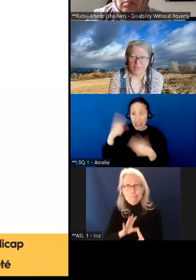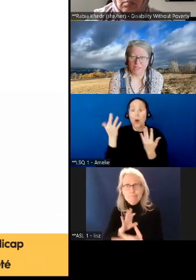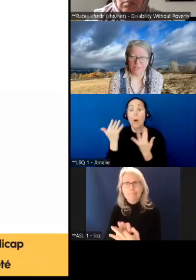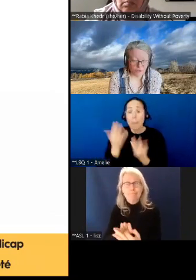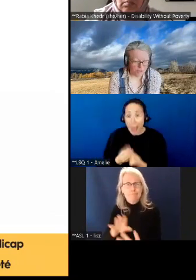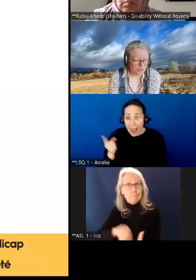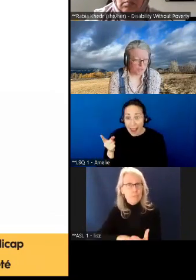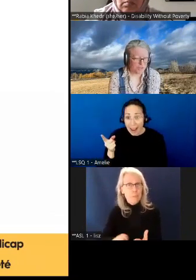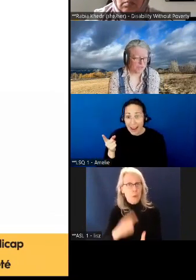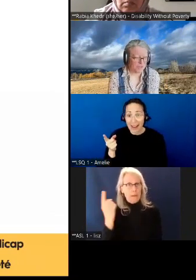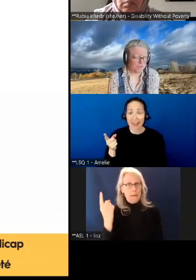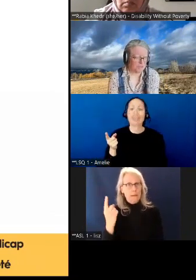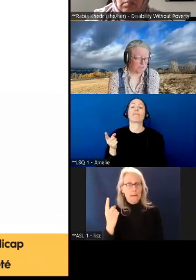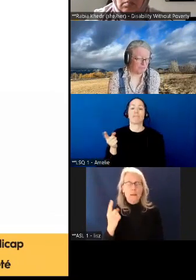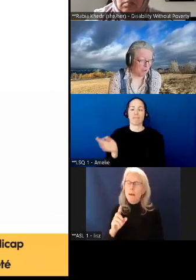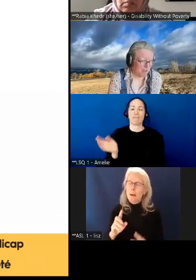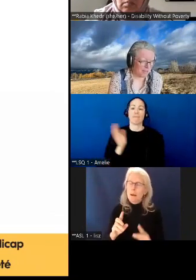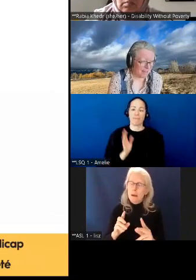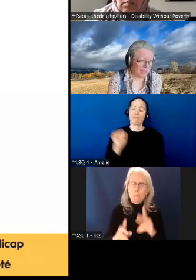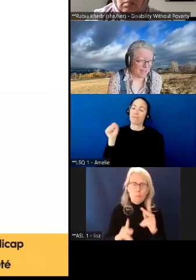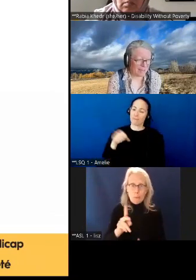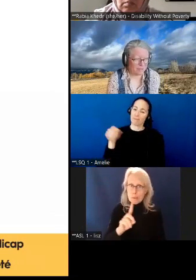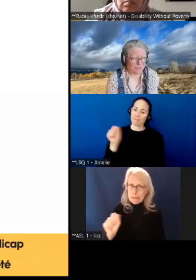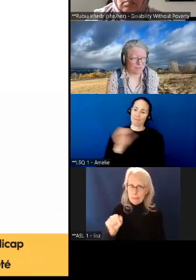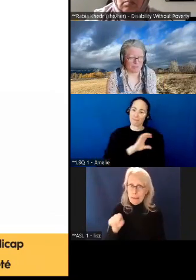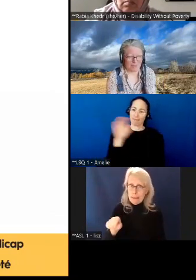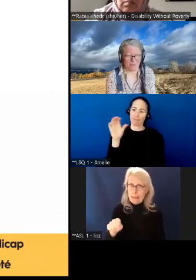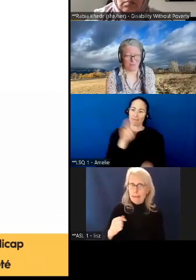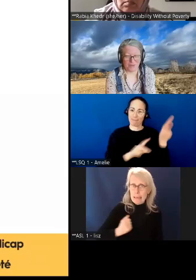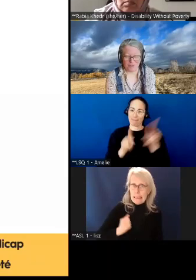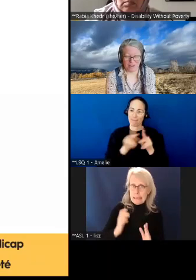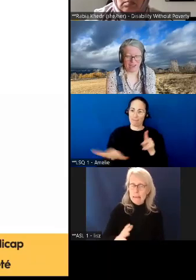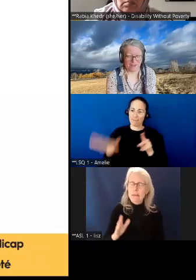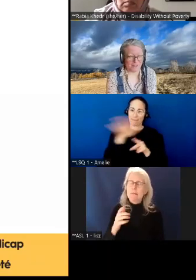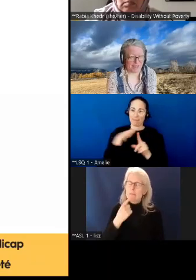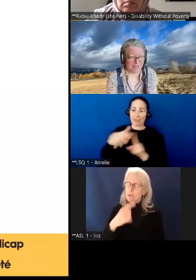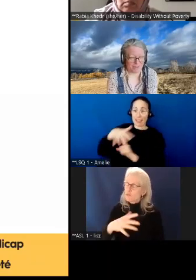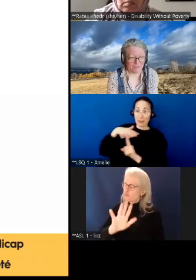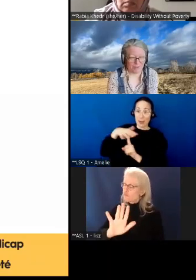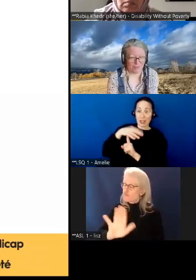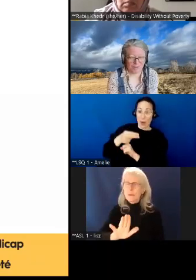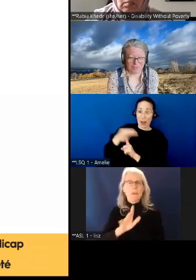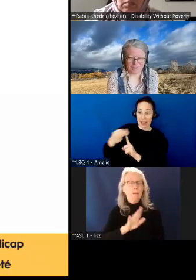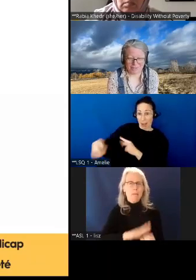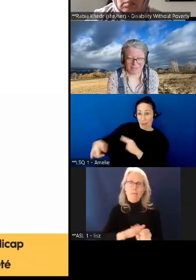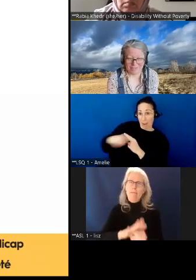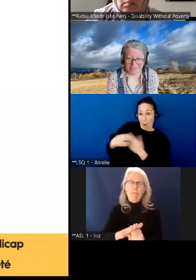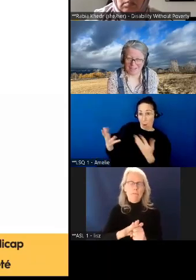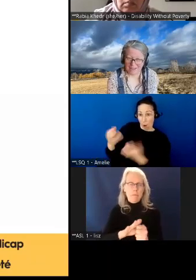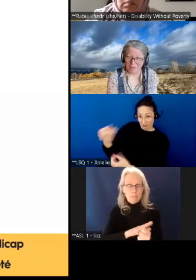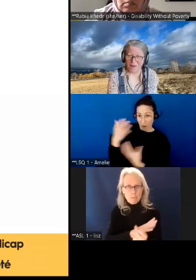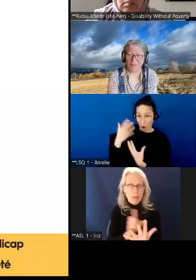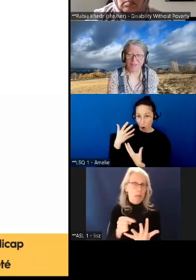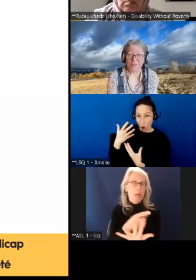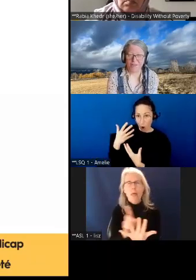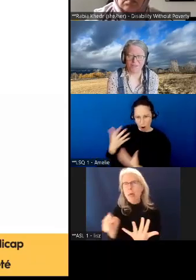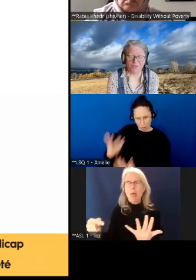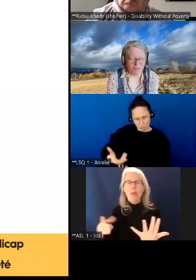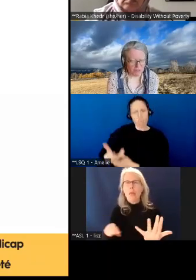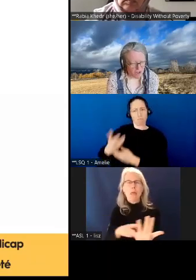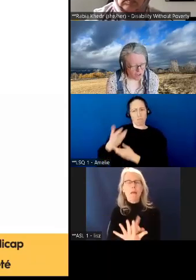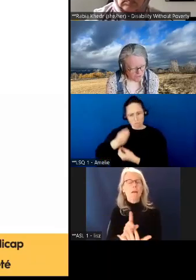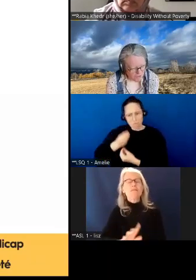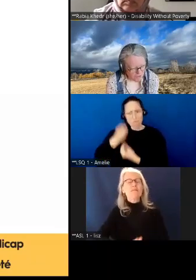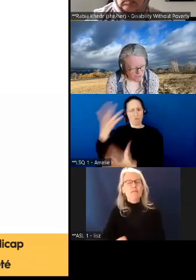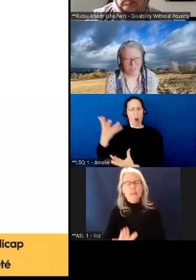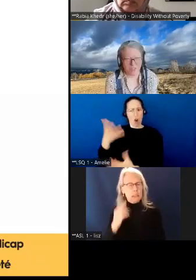Et oui, les Canadiens et les Canadiennes en situation de handicap nous ont dit vraiment haut et fort et c